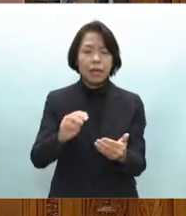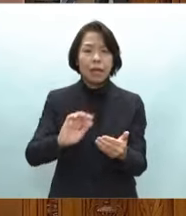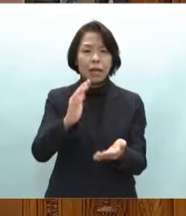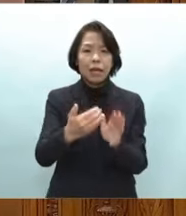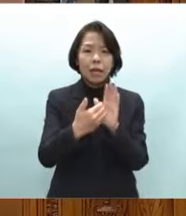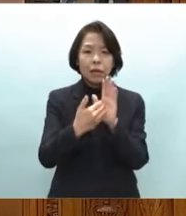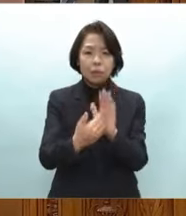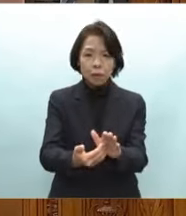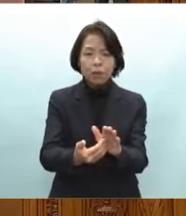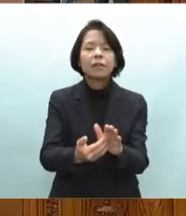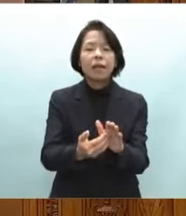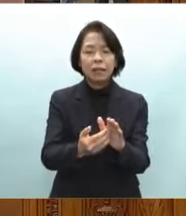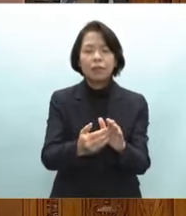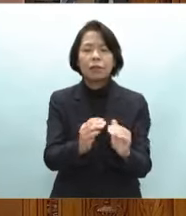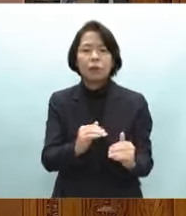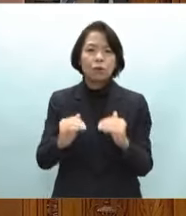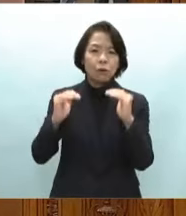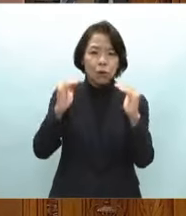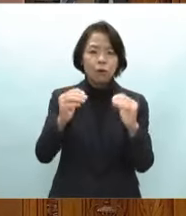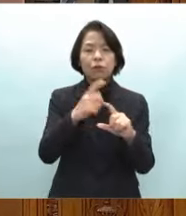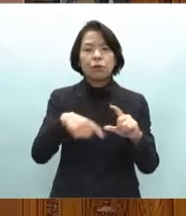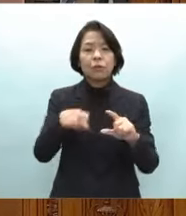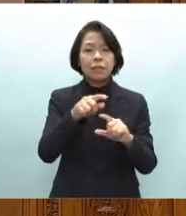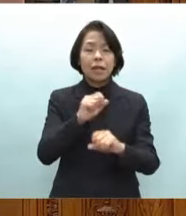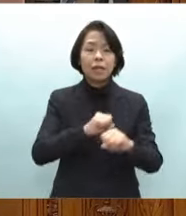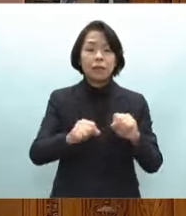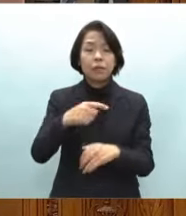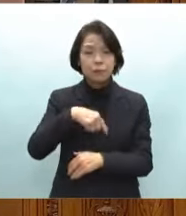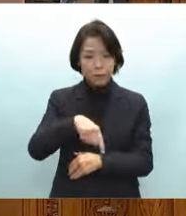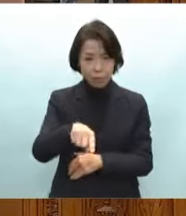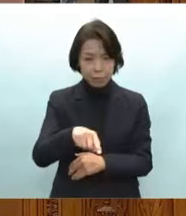にさらに取り組んでまいります